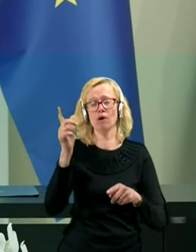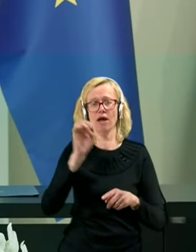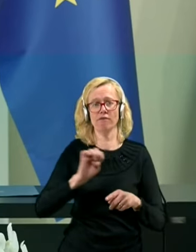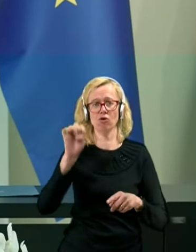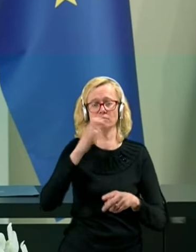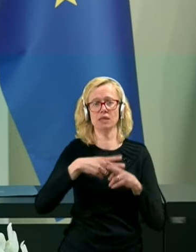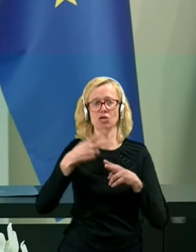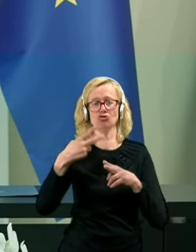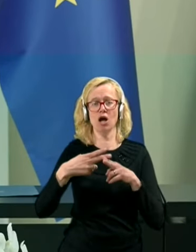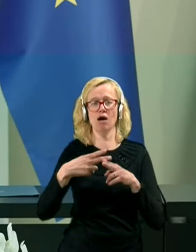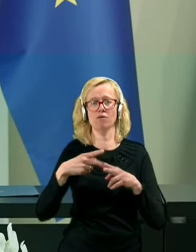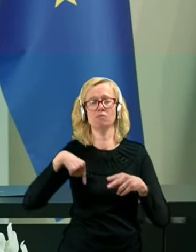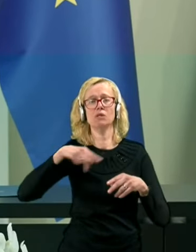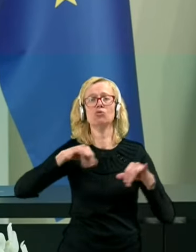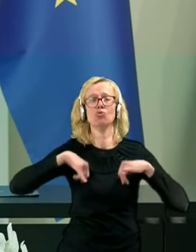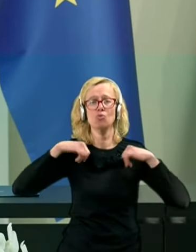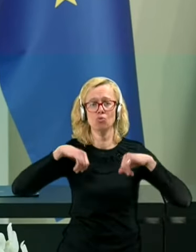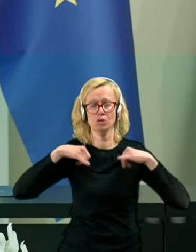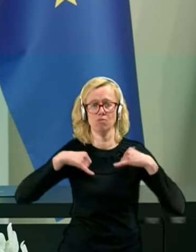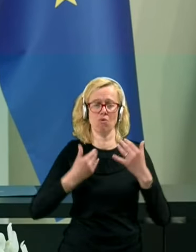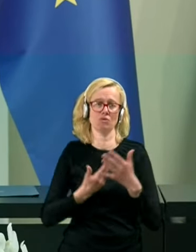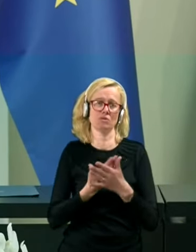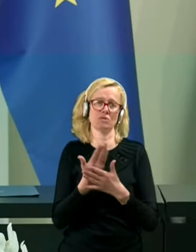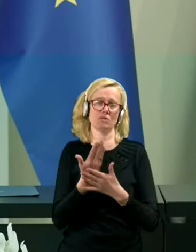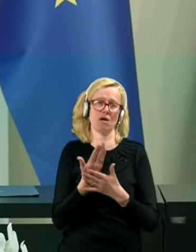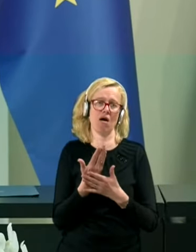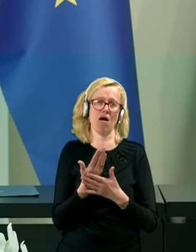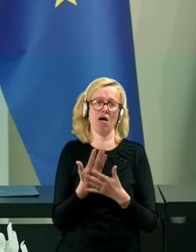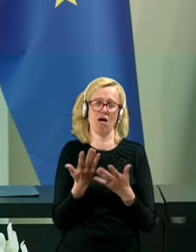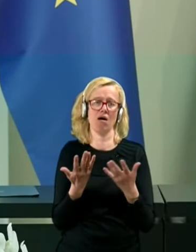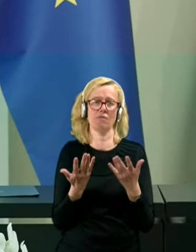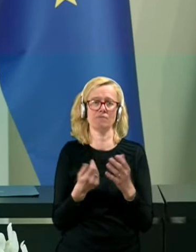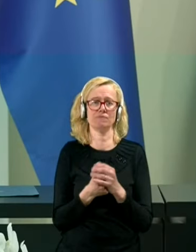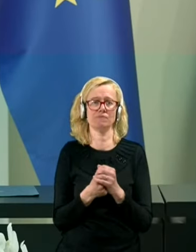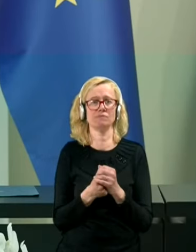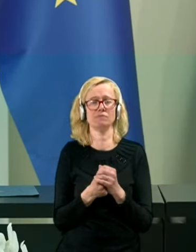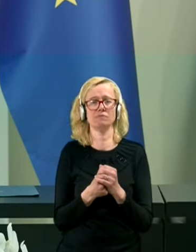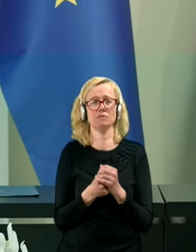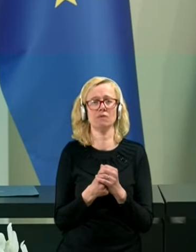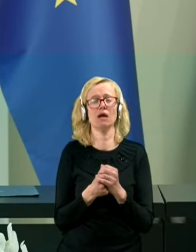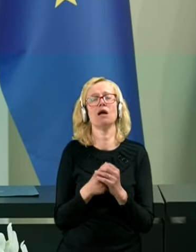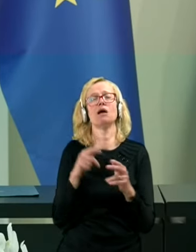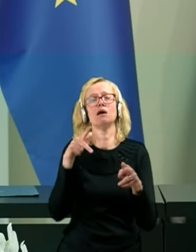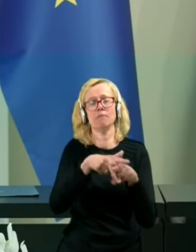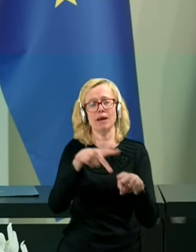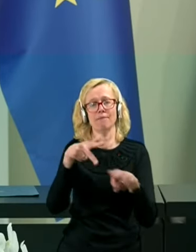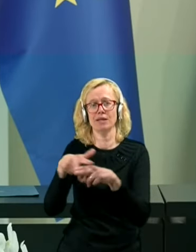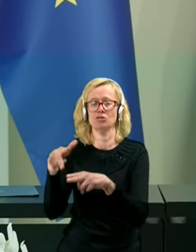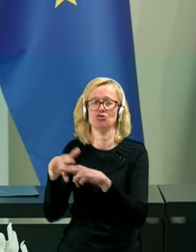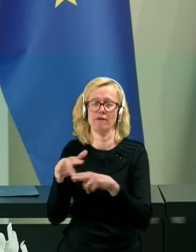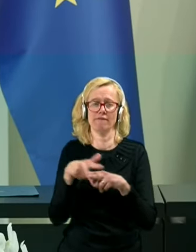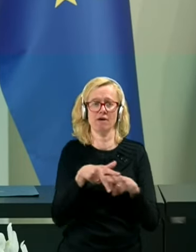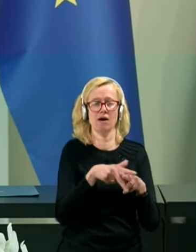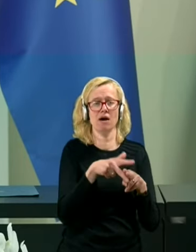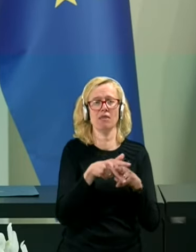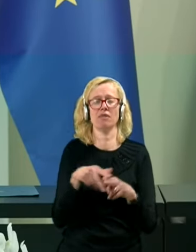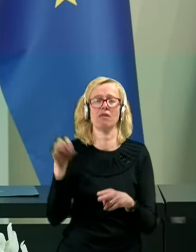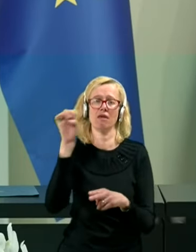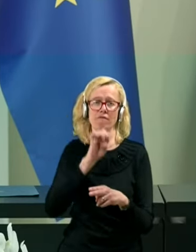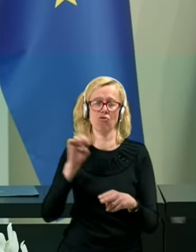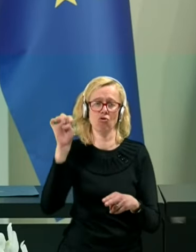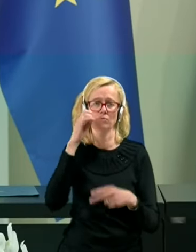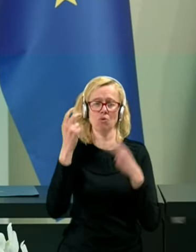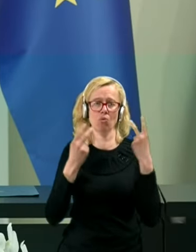trudimo za prepričevanje Evropske